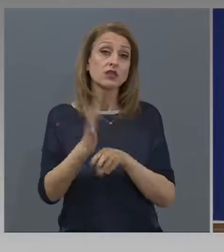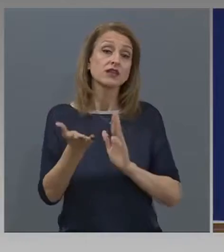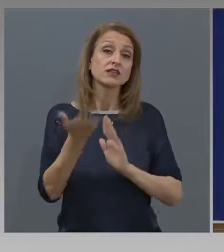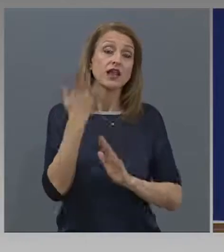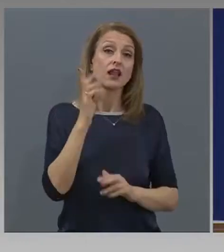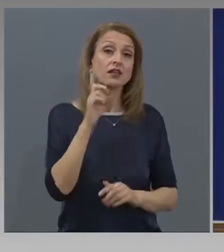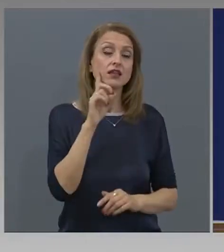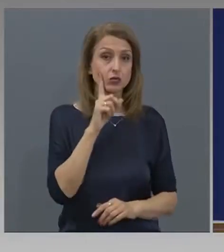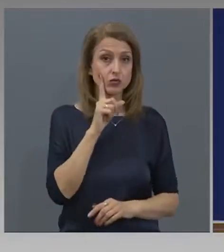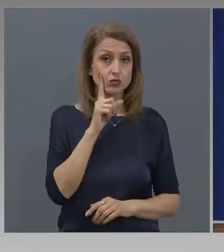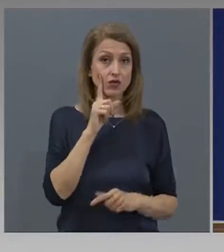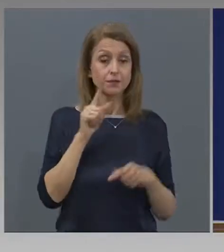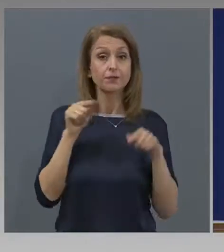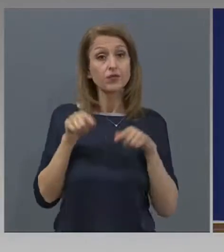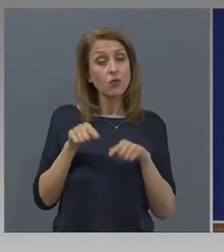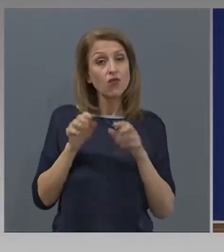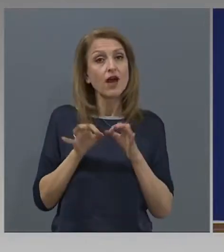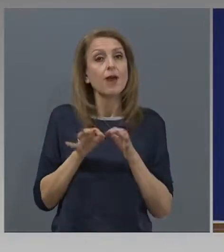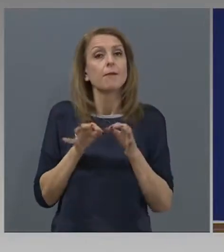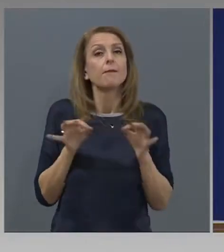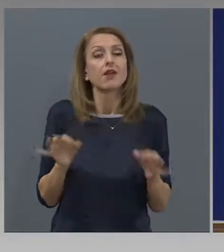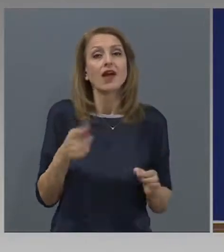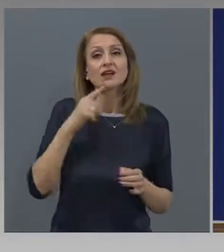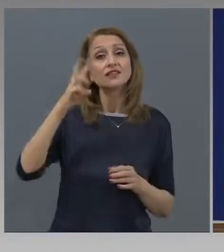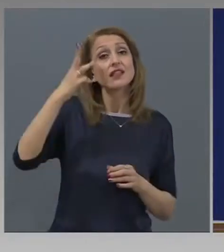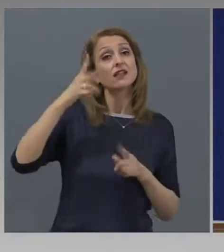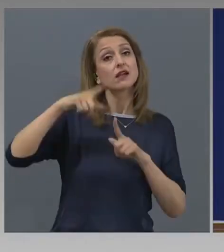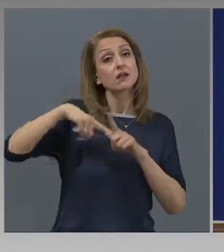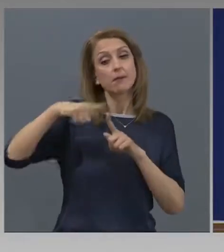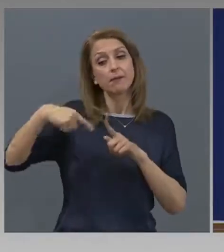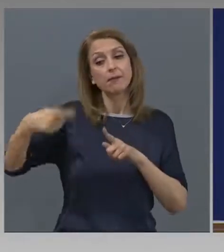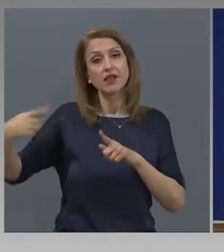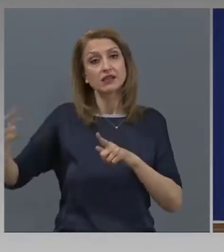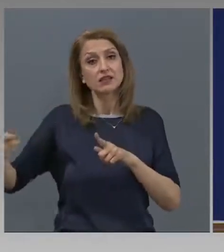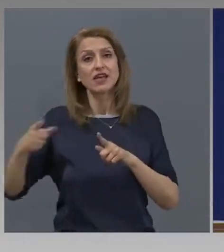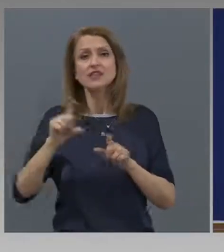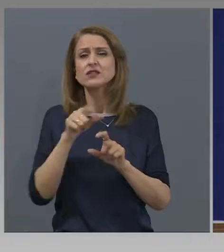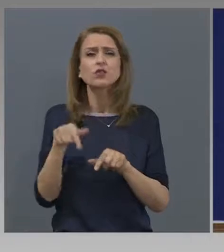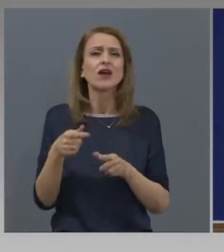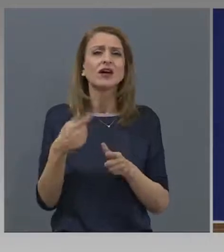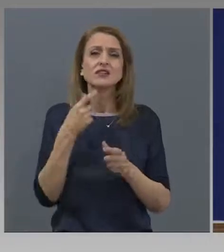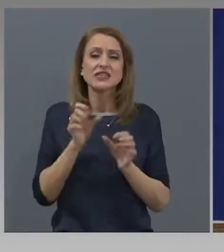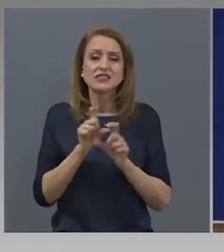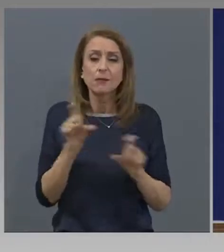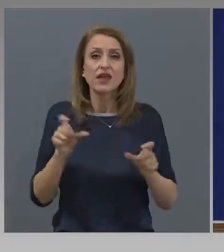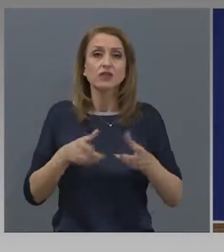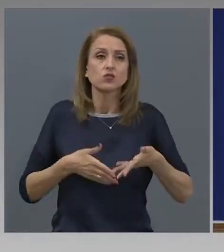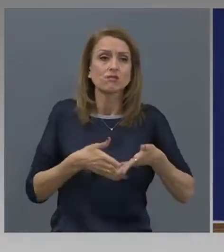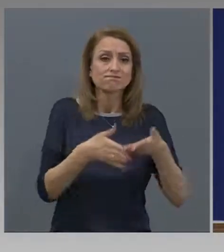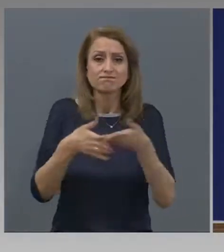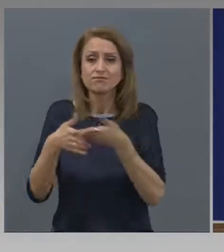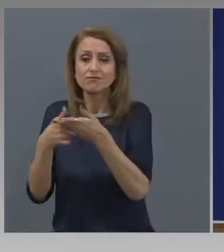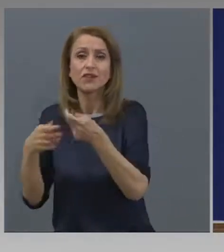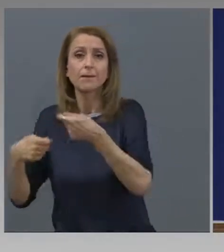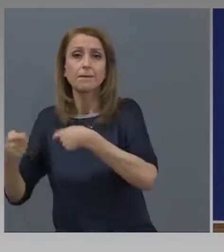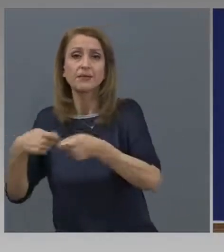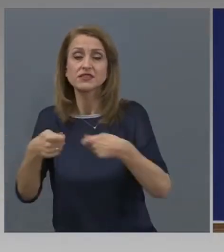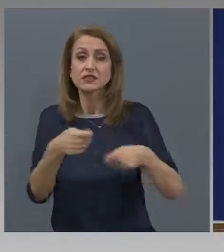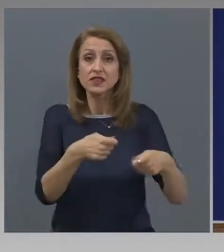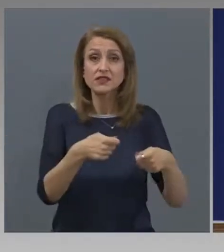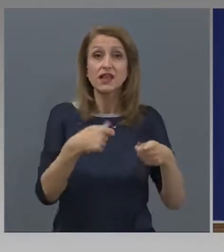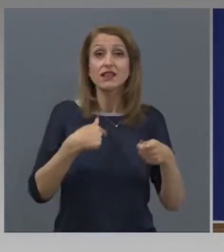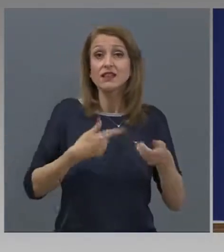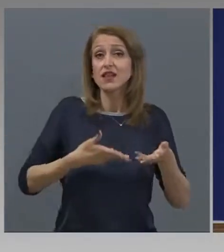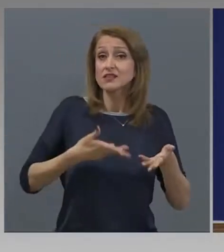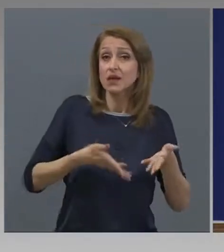Това е мярка за три месеца за спешно подпомагане на заедостта в бизнеса и тя трябва да подкрепи унези работодатели, които след